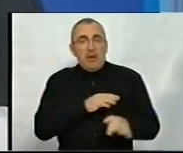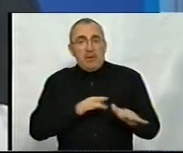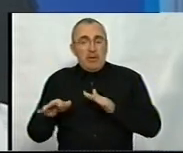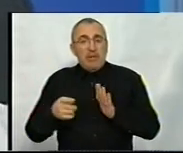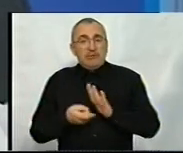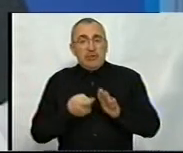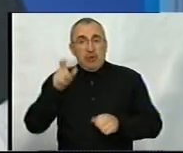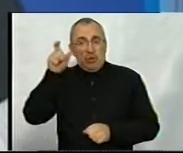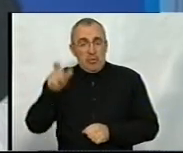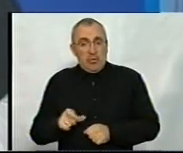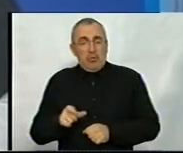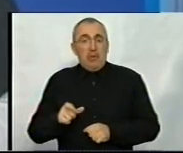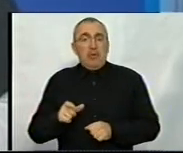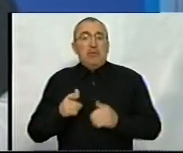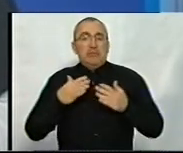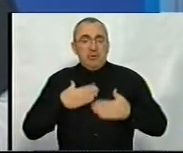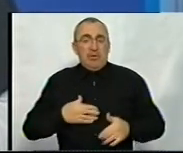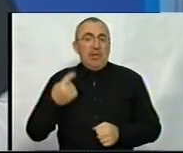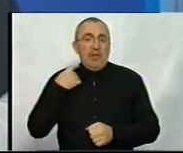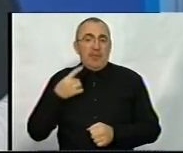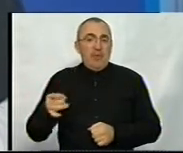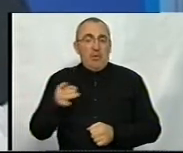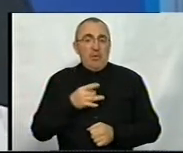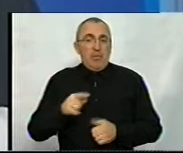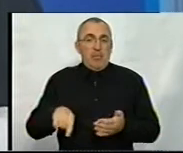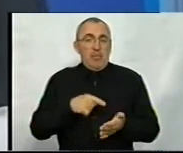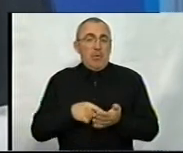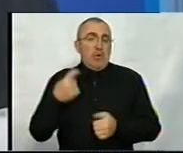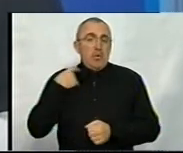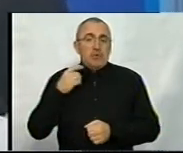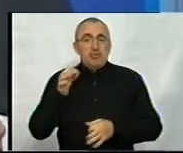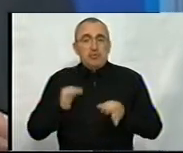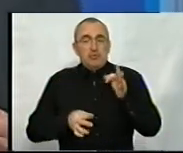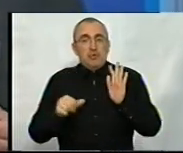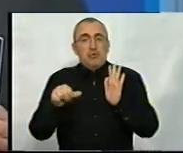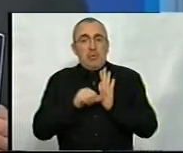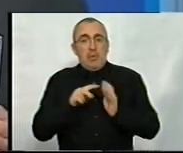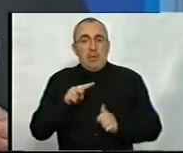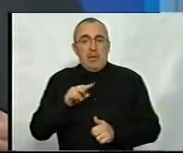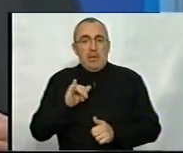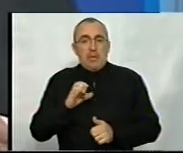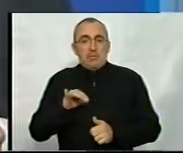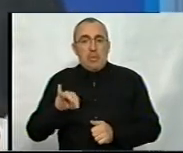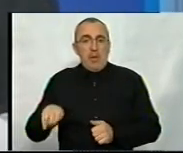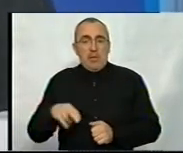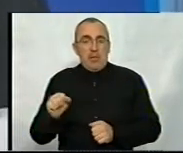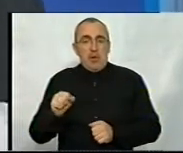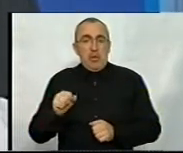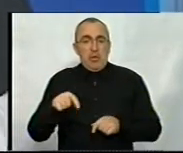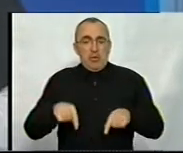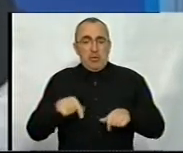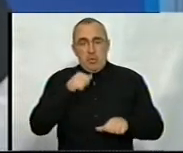слідчого, яку задовольнив Кіровський районний у місті Кропивницькому суд 6 листопада нинішнього року.